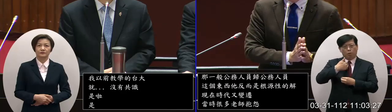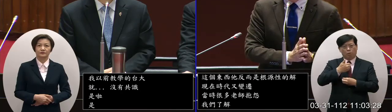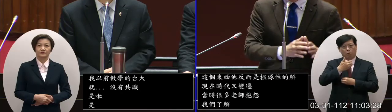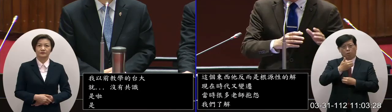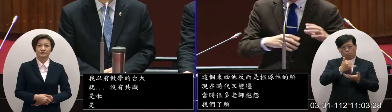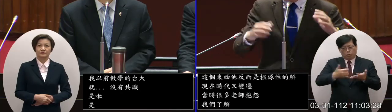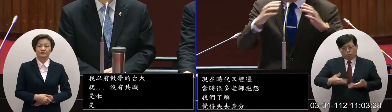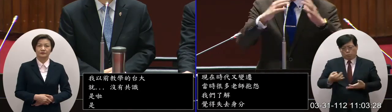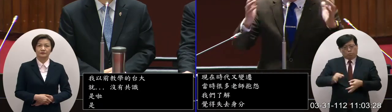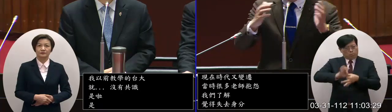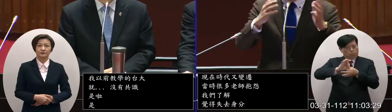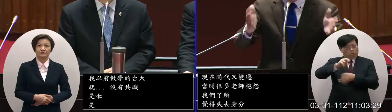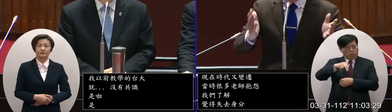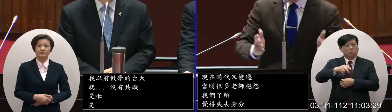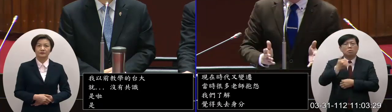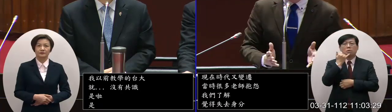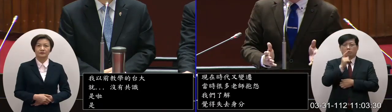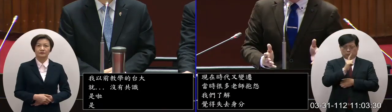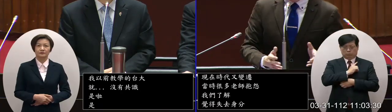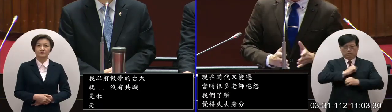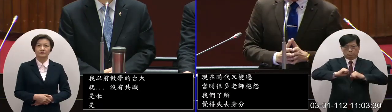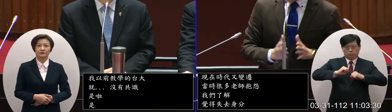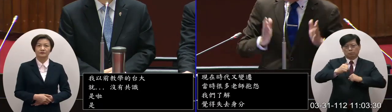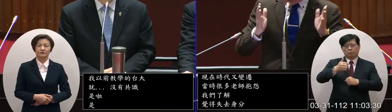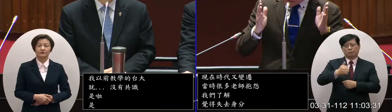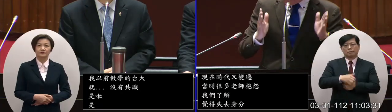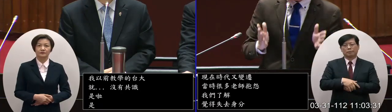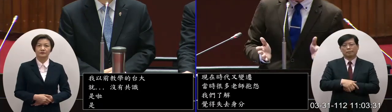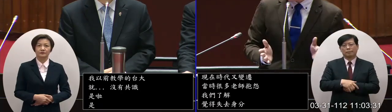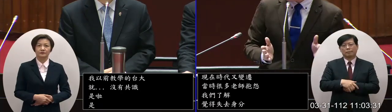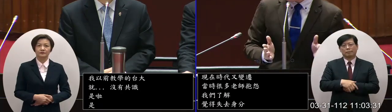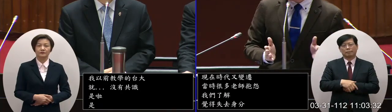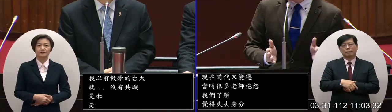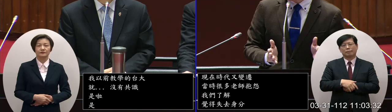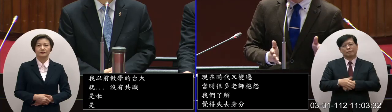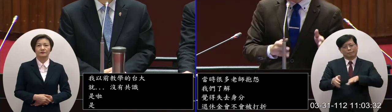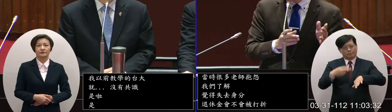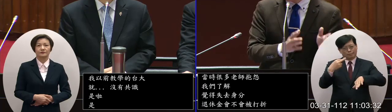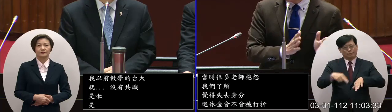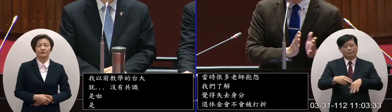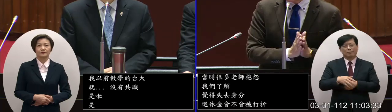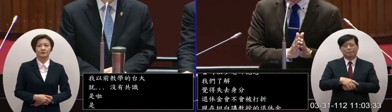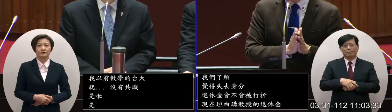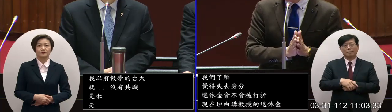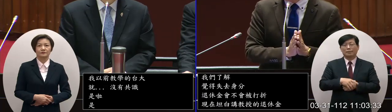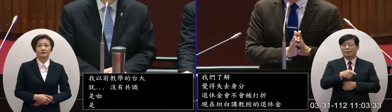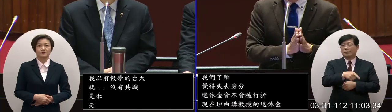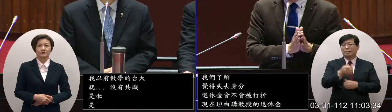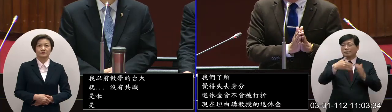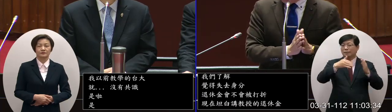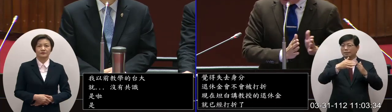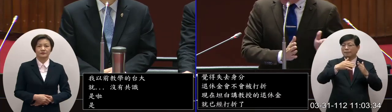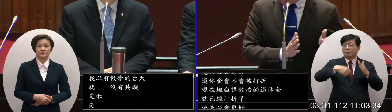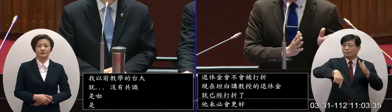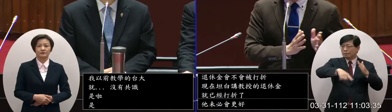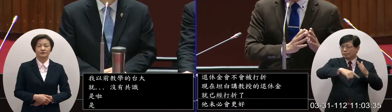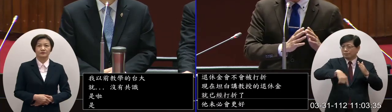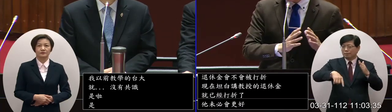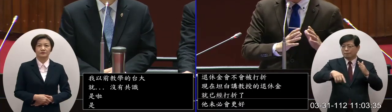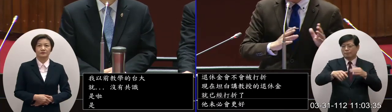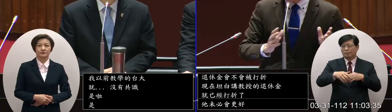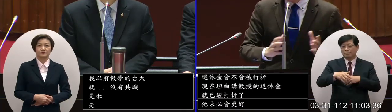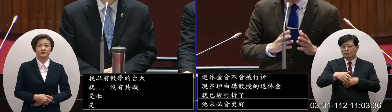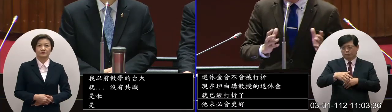會更多呢如果說他能夠自己自治那另外一方面的話就是說這些學校的